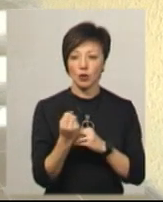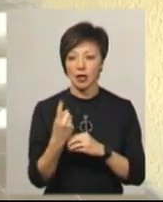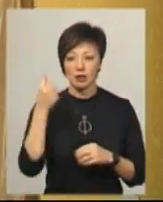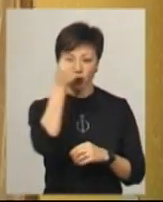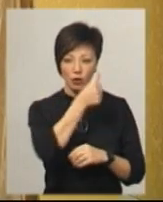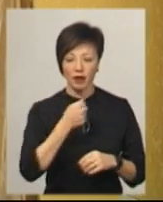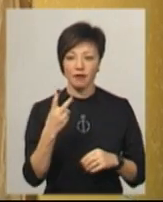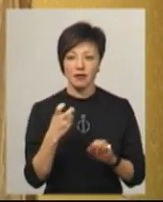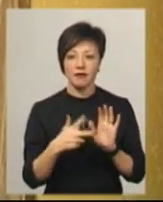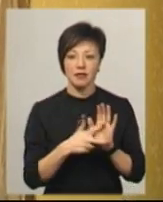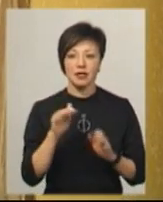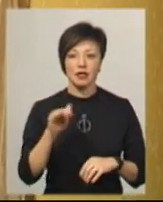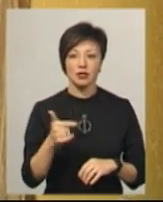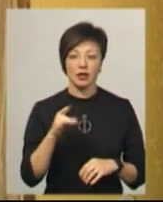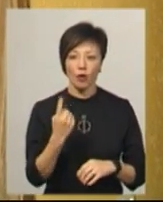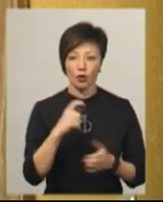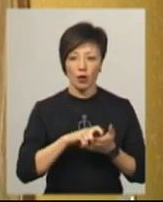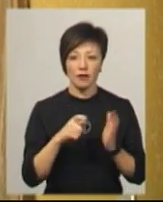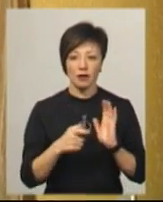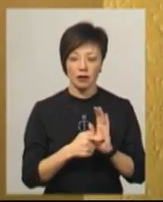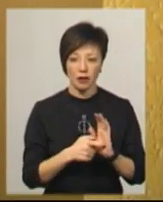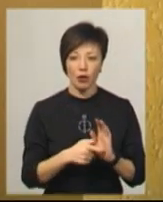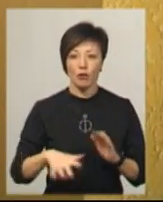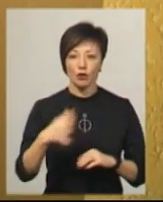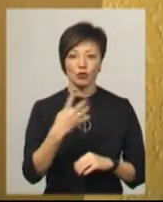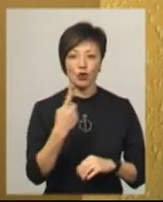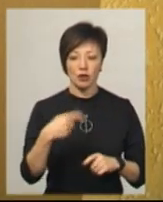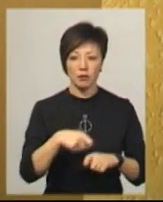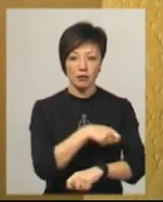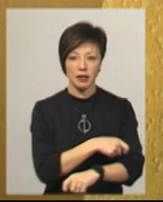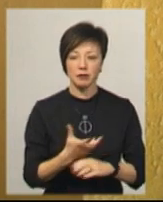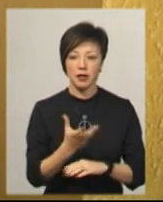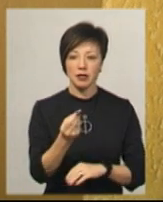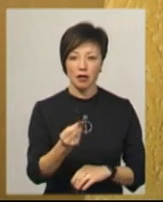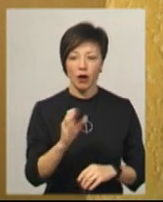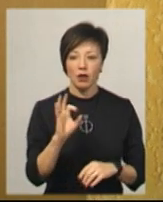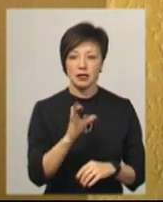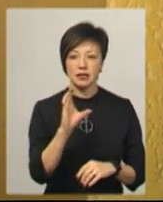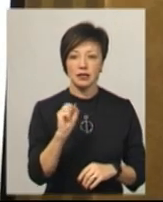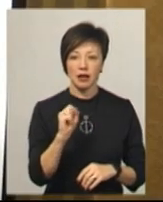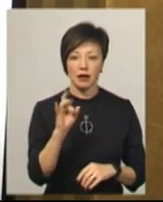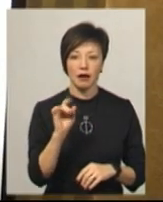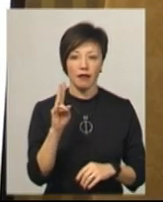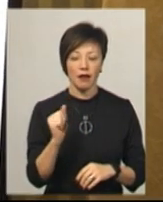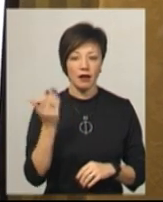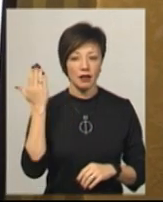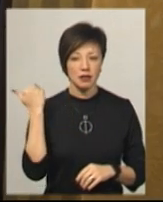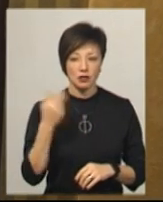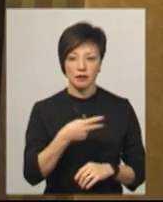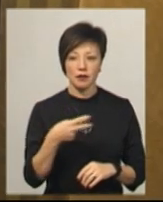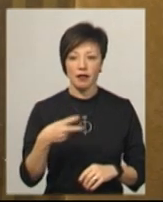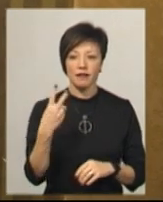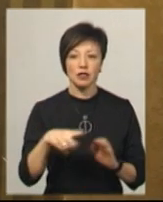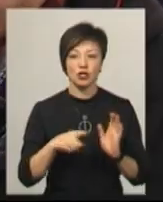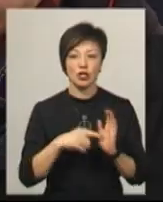років 208 тисяч гривень за докімнатну квартиру площою 41 квадратний метр сплатив Олександр Сарана. Каже, тоді це дорівнювало 26